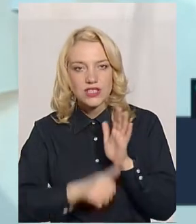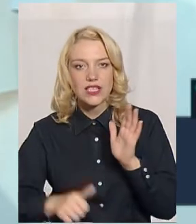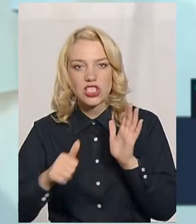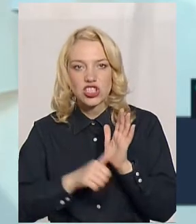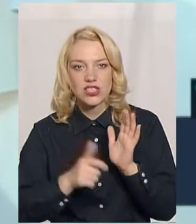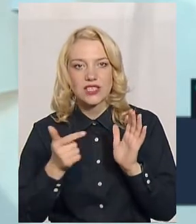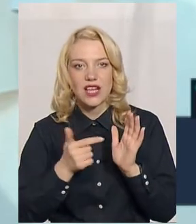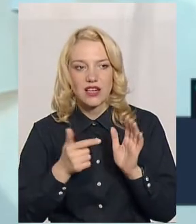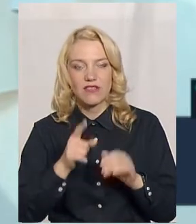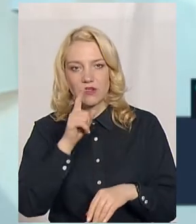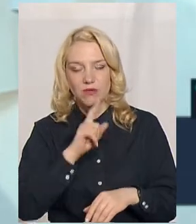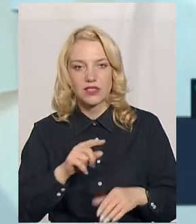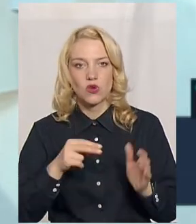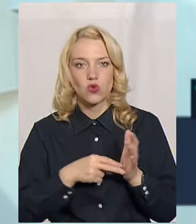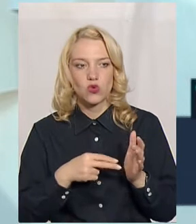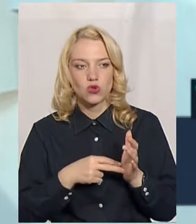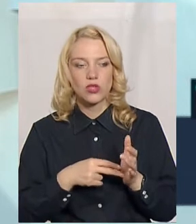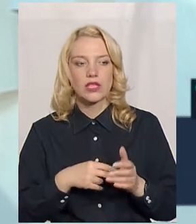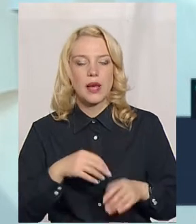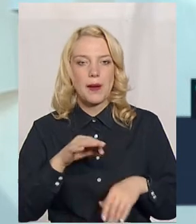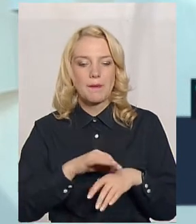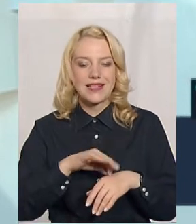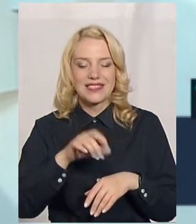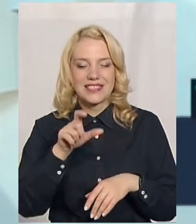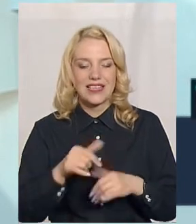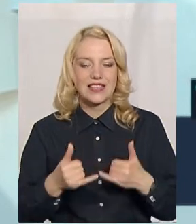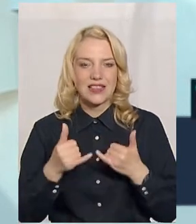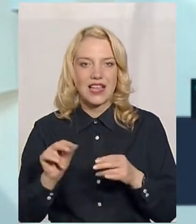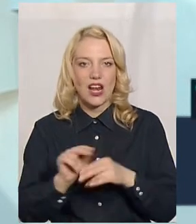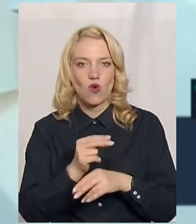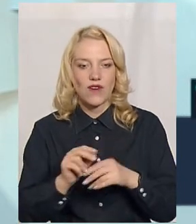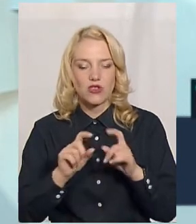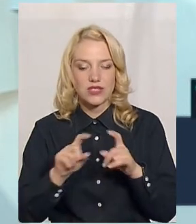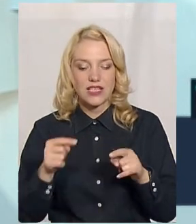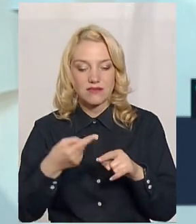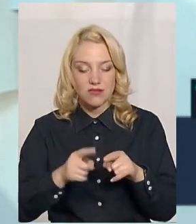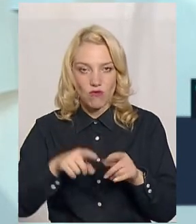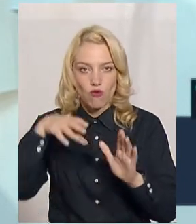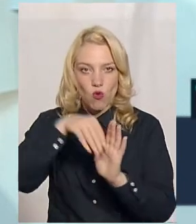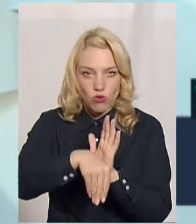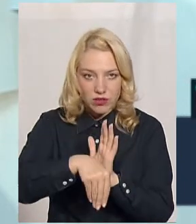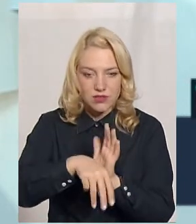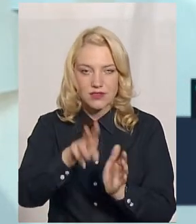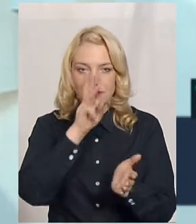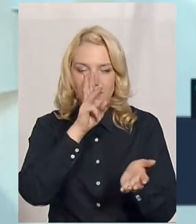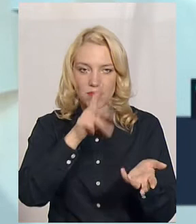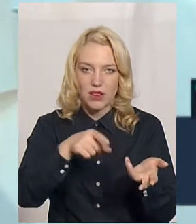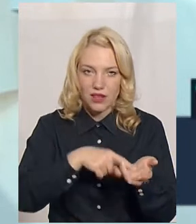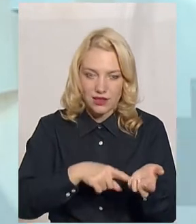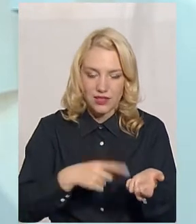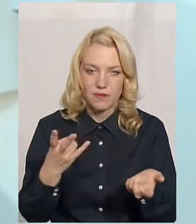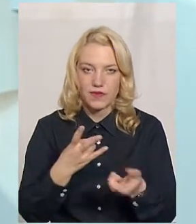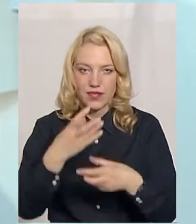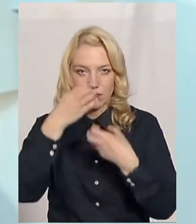місяць коштує пацієнт для лікувального закладу. З цих коштів потрібно виплатити заробітну плату, потрібно провести